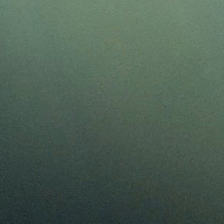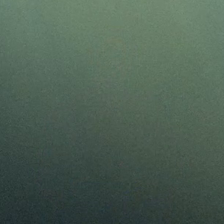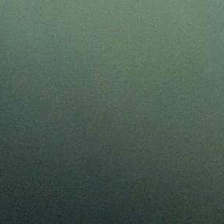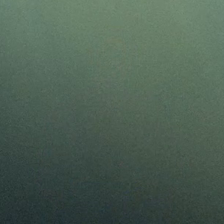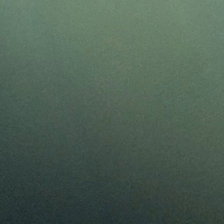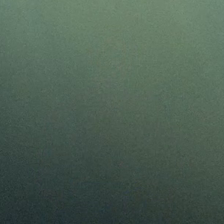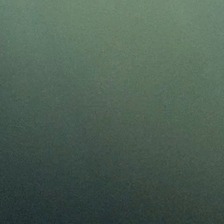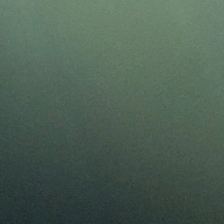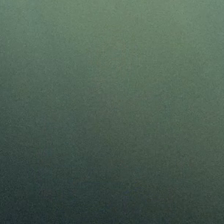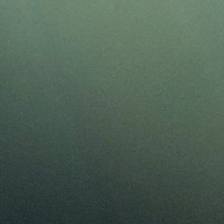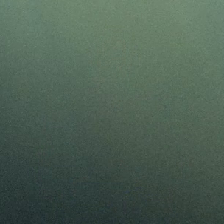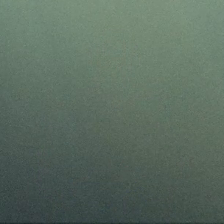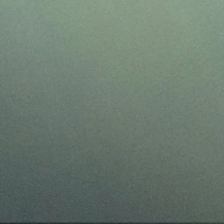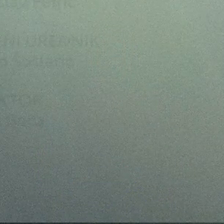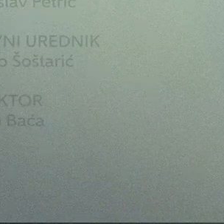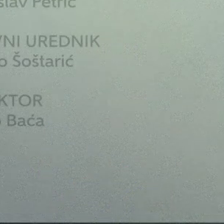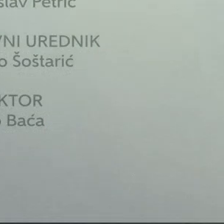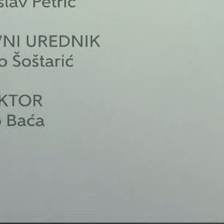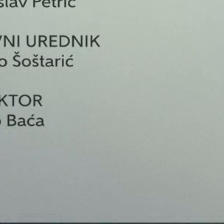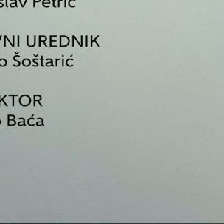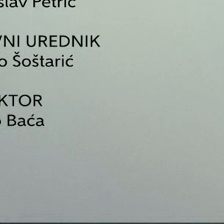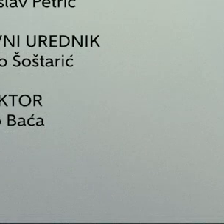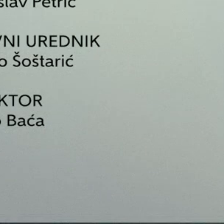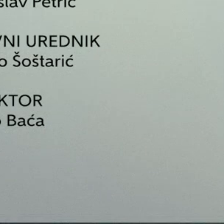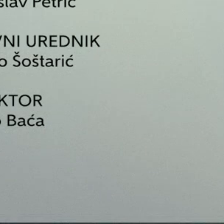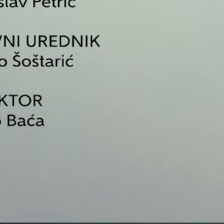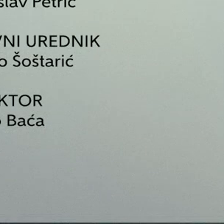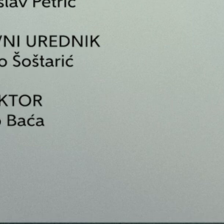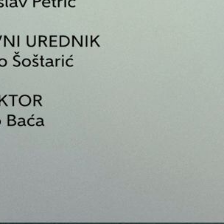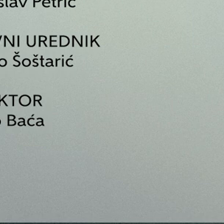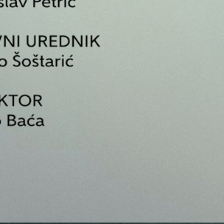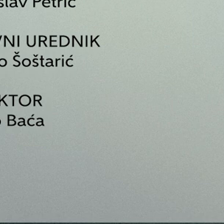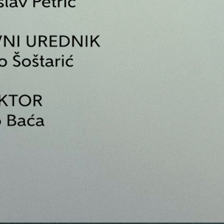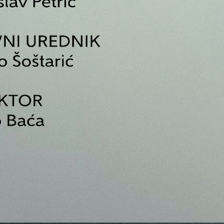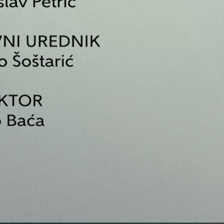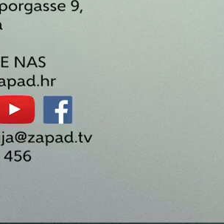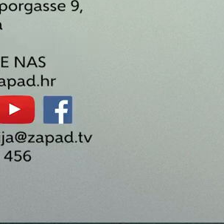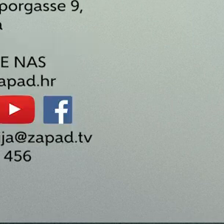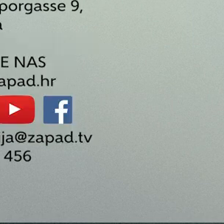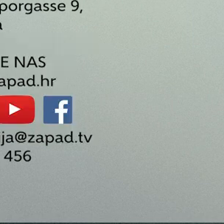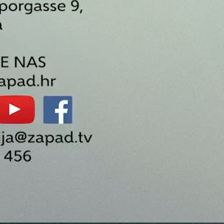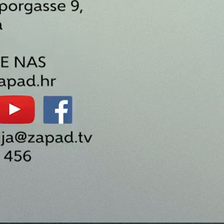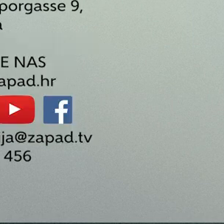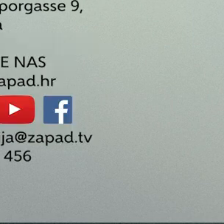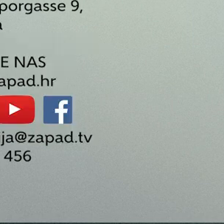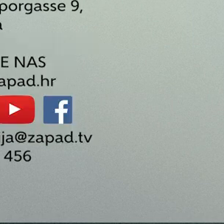ljepa.